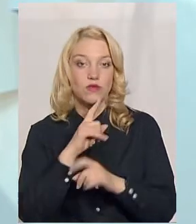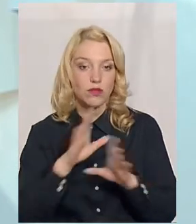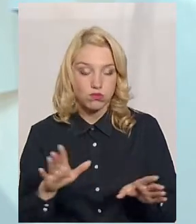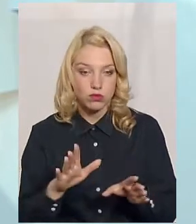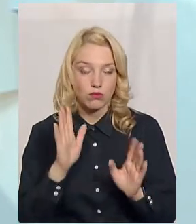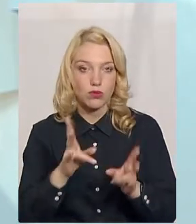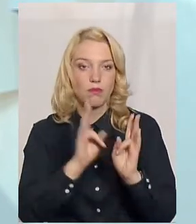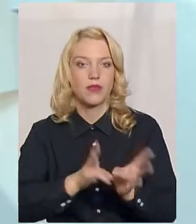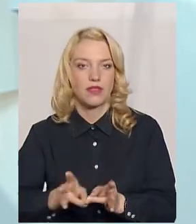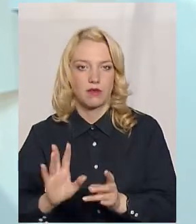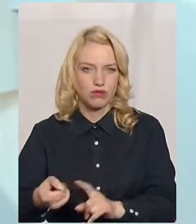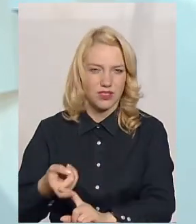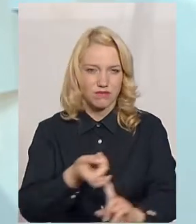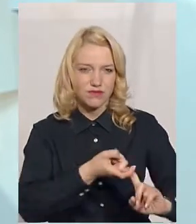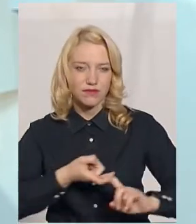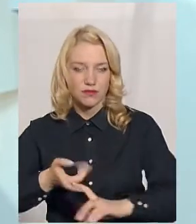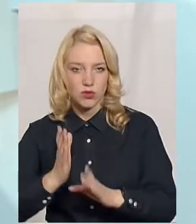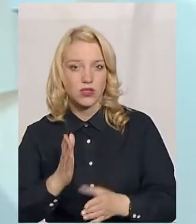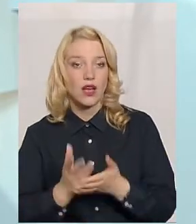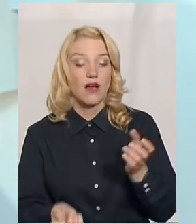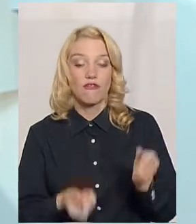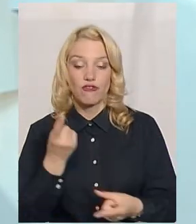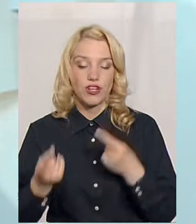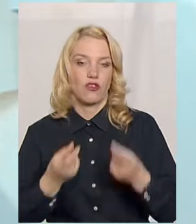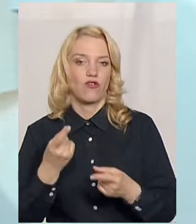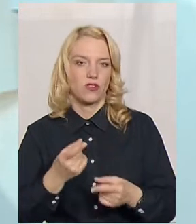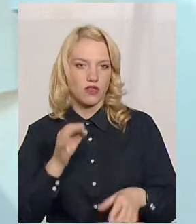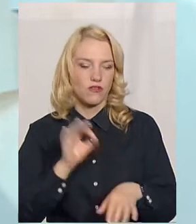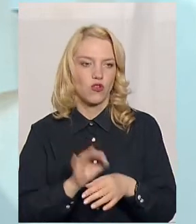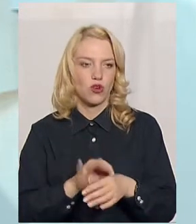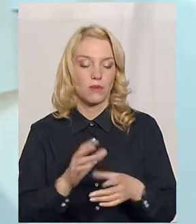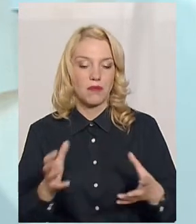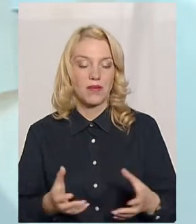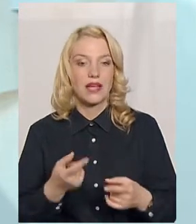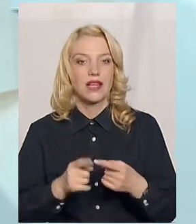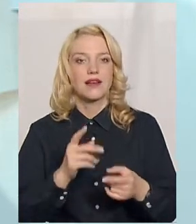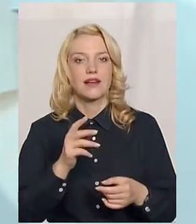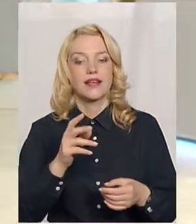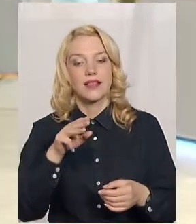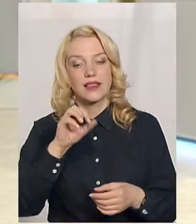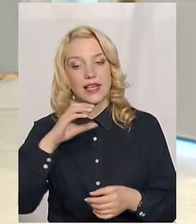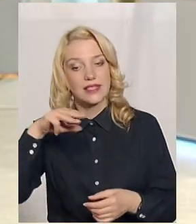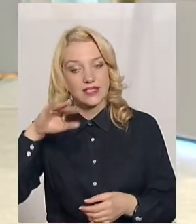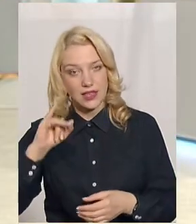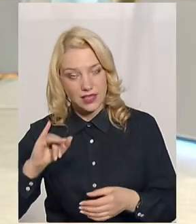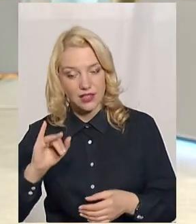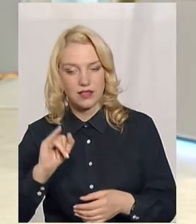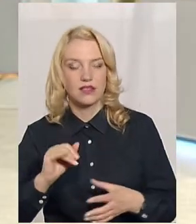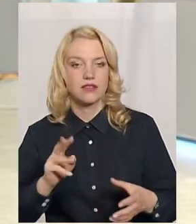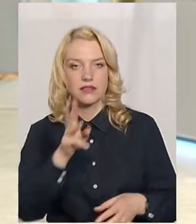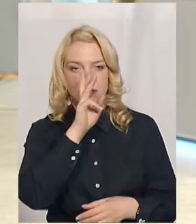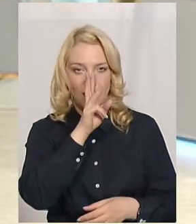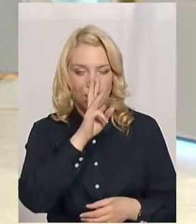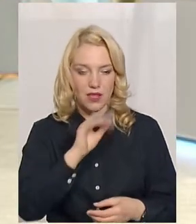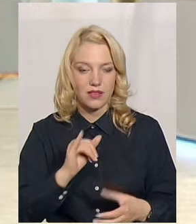хвороби, виявлення лікування. Підтримка лабораторії була в цілому. Це не тільки тести, це і заробітна плата. І, безумовно, підтримка